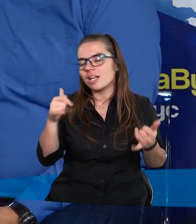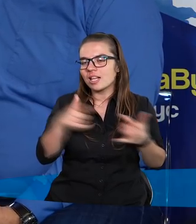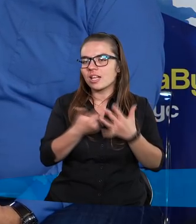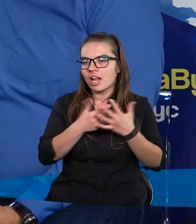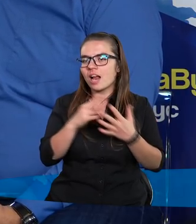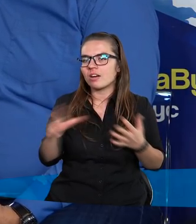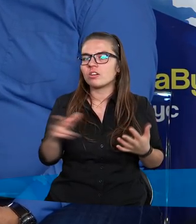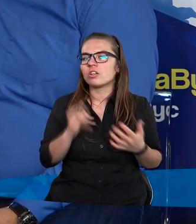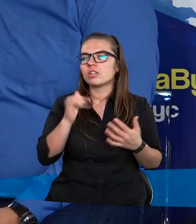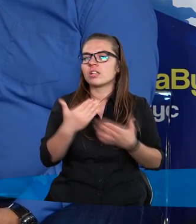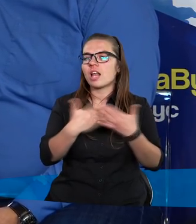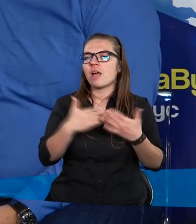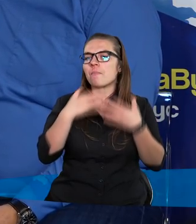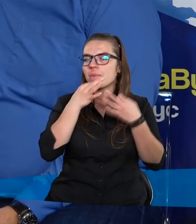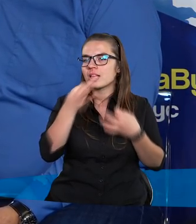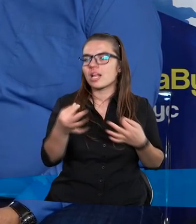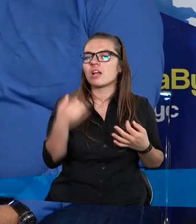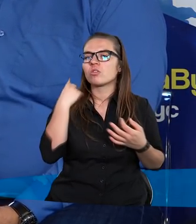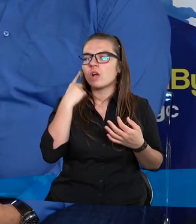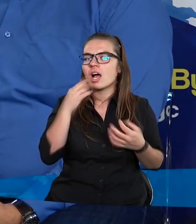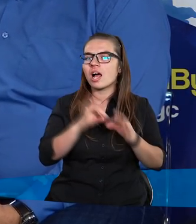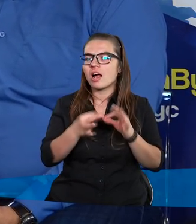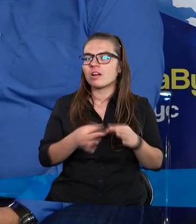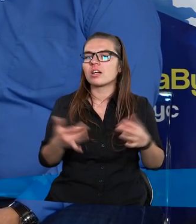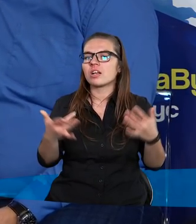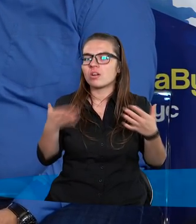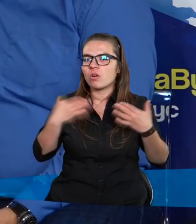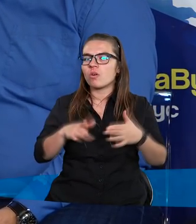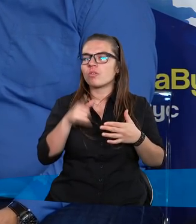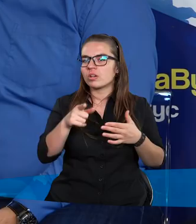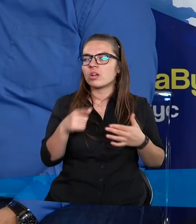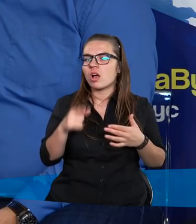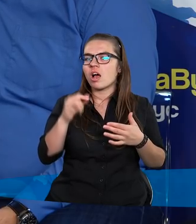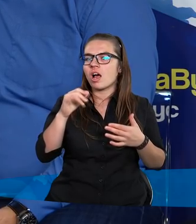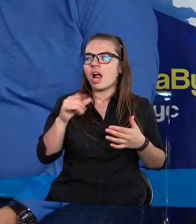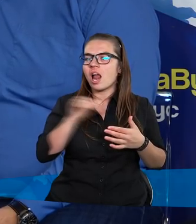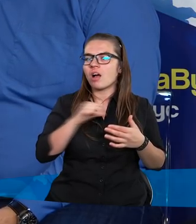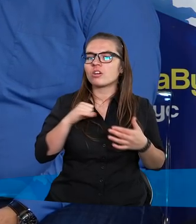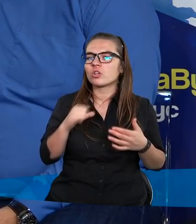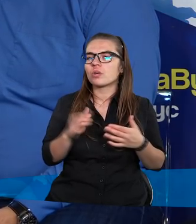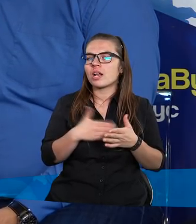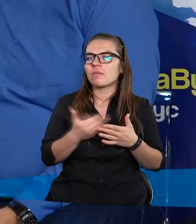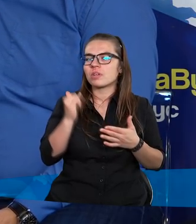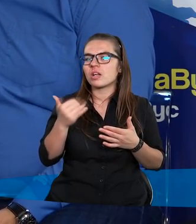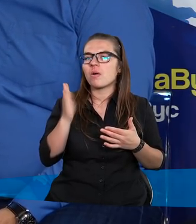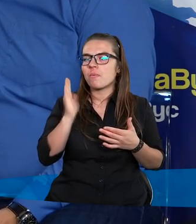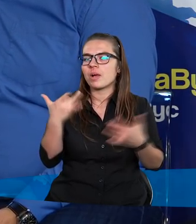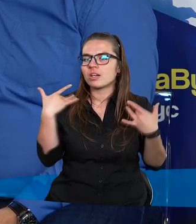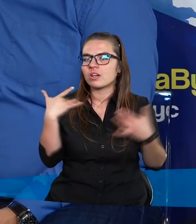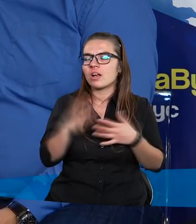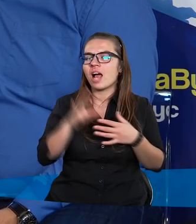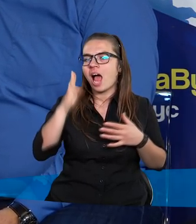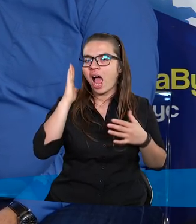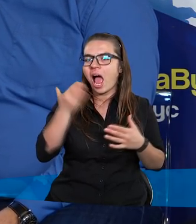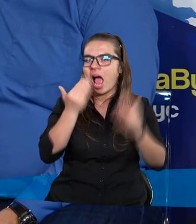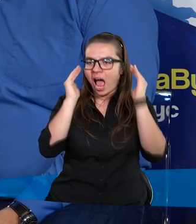i tak dalej. Zadałem im pytanie, mówię, słuchajcie, jak gdybyście wiedzieli, że wasz Aluś urodzi się i będzie żył z